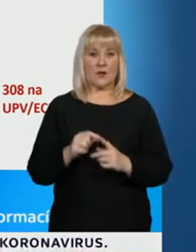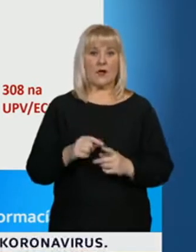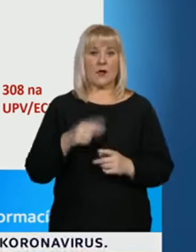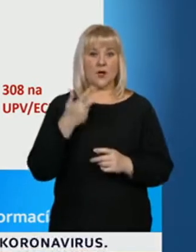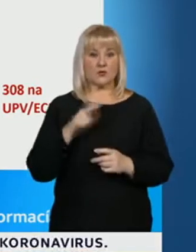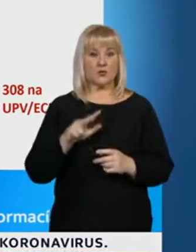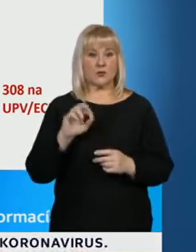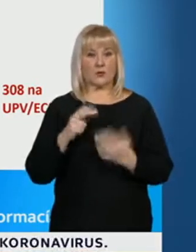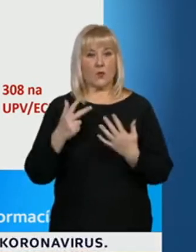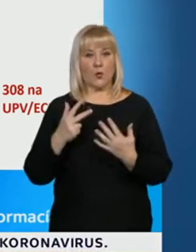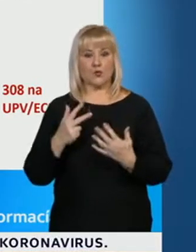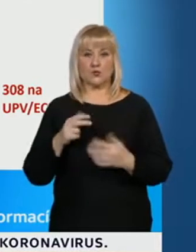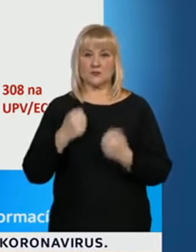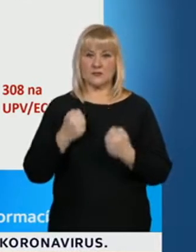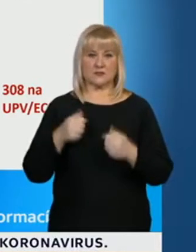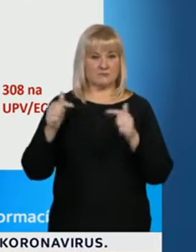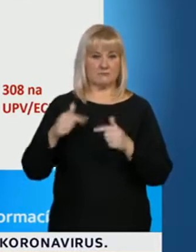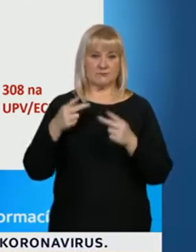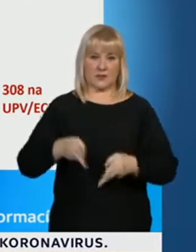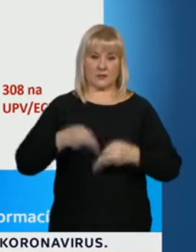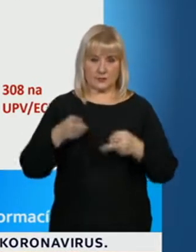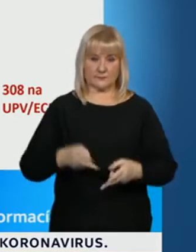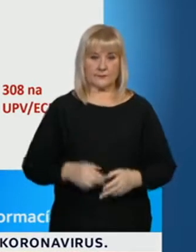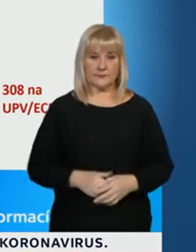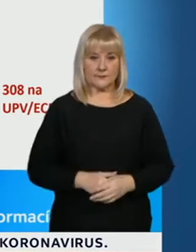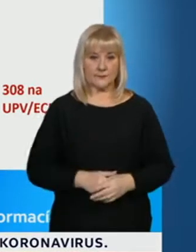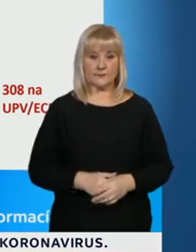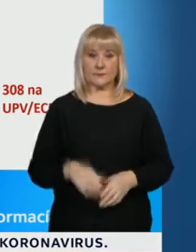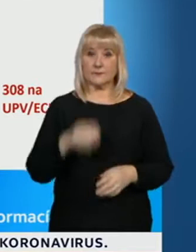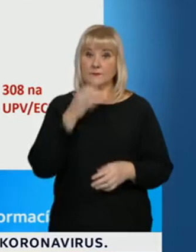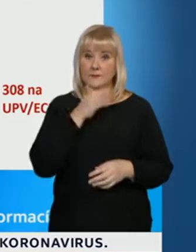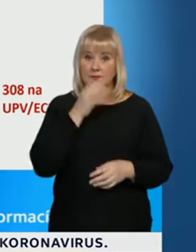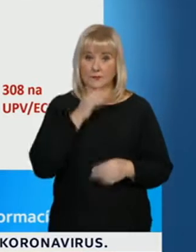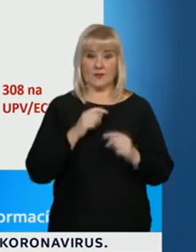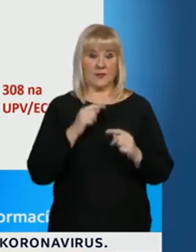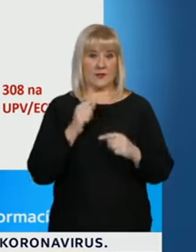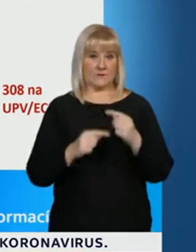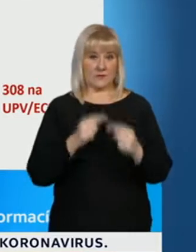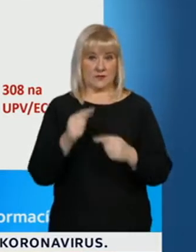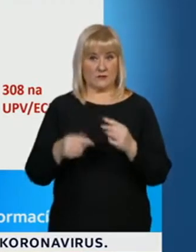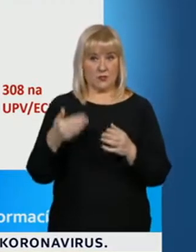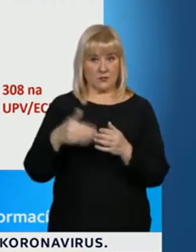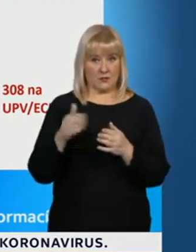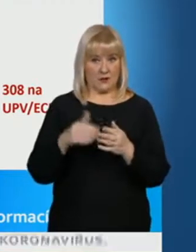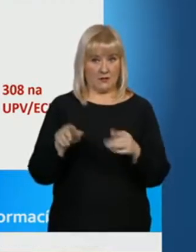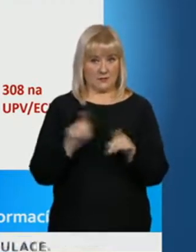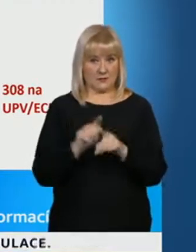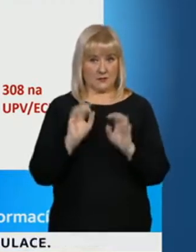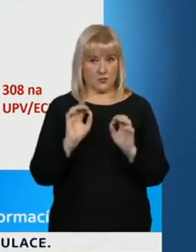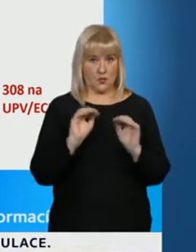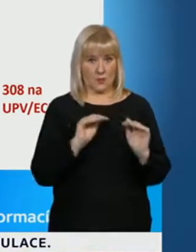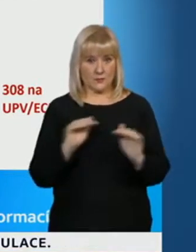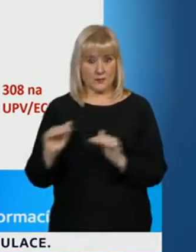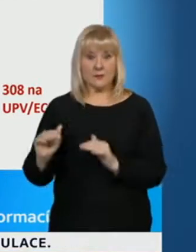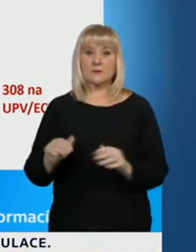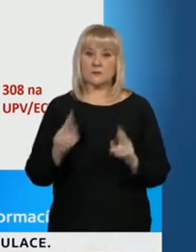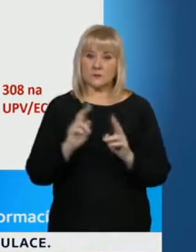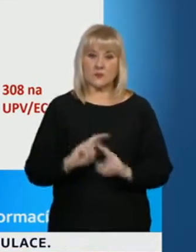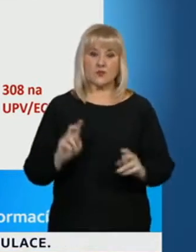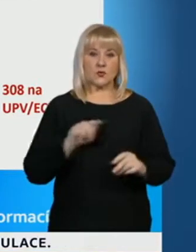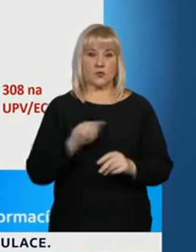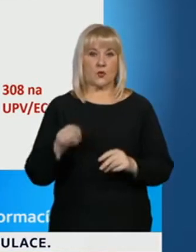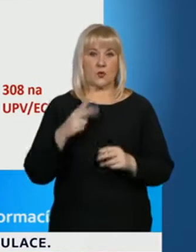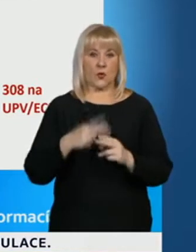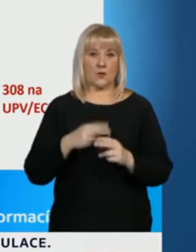intenzivní péčí. Půjde-li ten vývoj tím příznivými scénáři v nemocnicích, měli bychom do konce roku